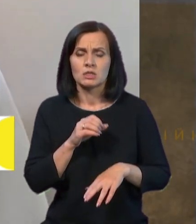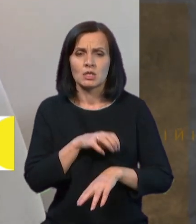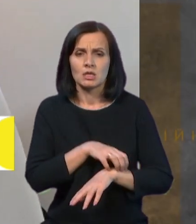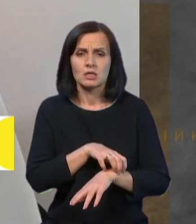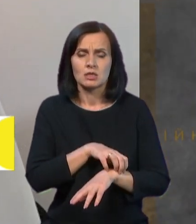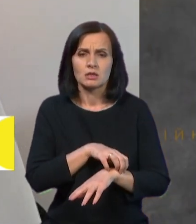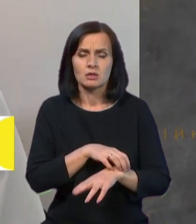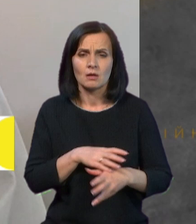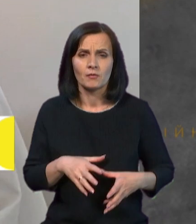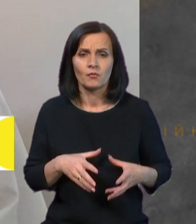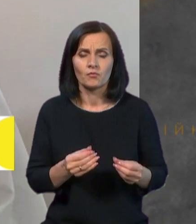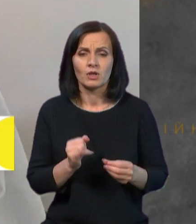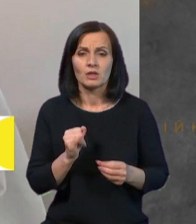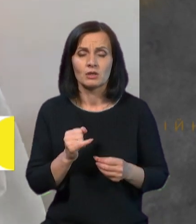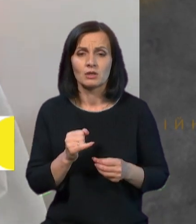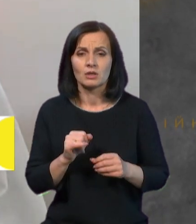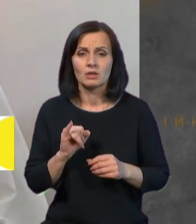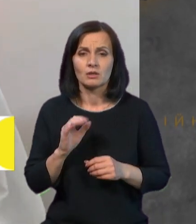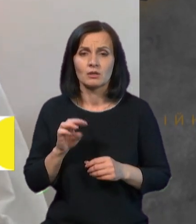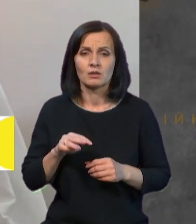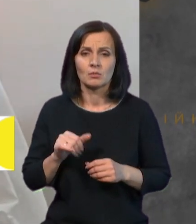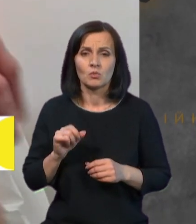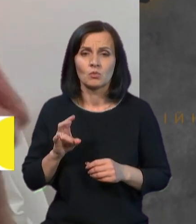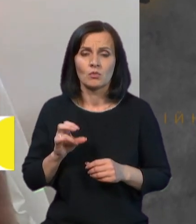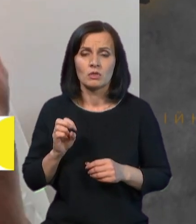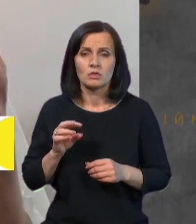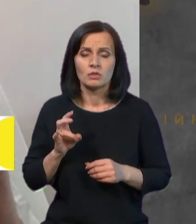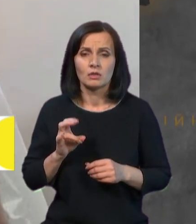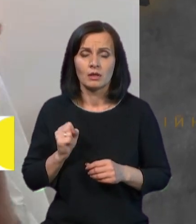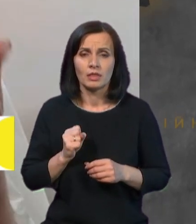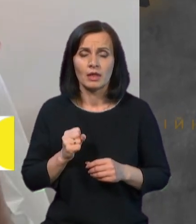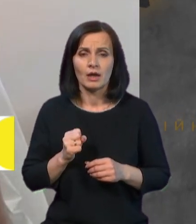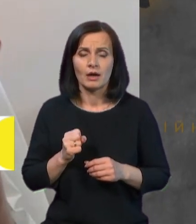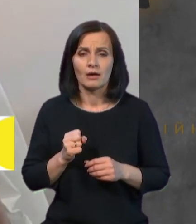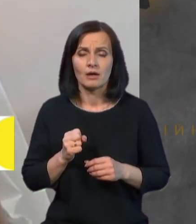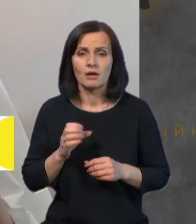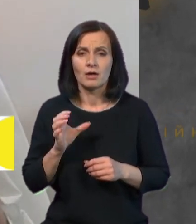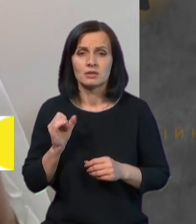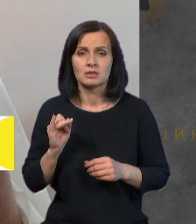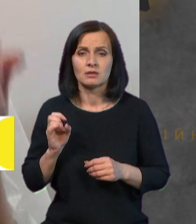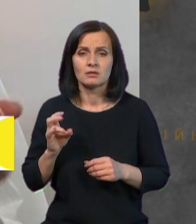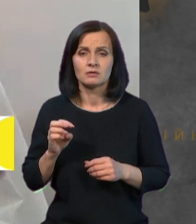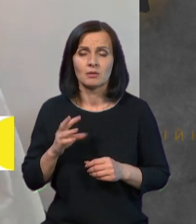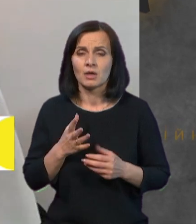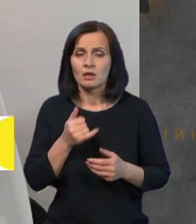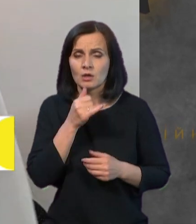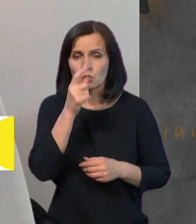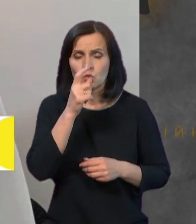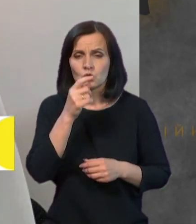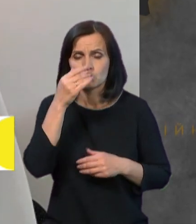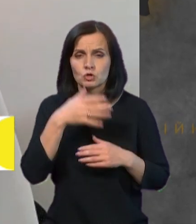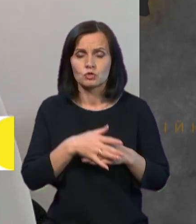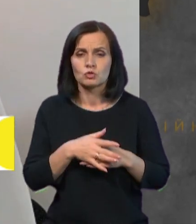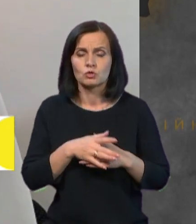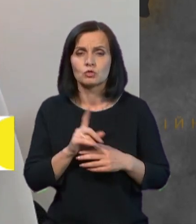імунна система, якийсь час не може зрозуміти, на що їй себе долучити. І